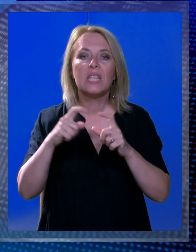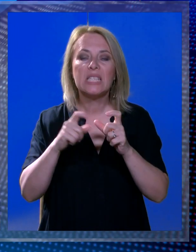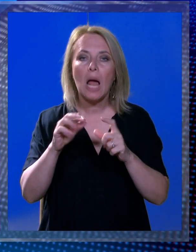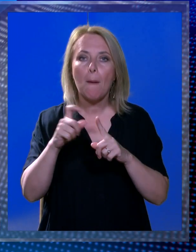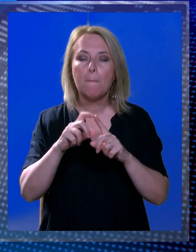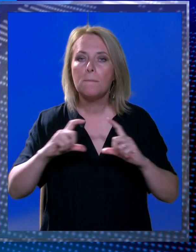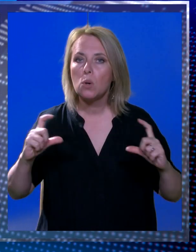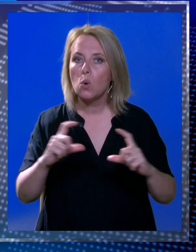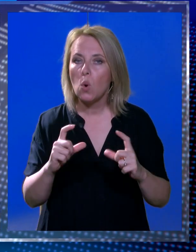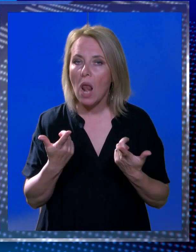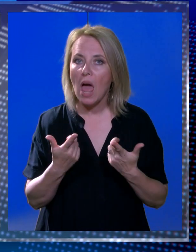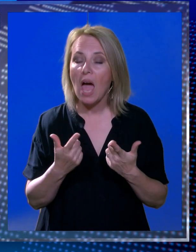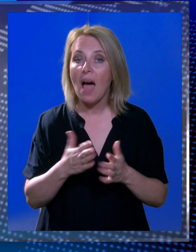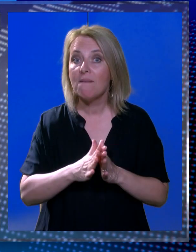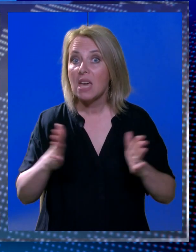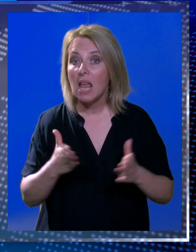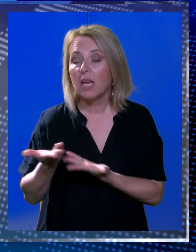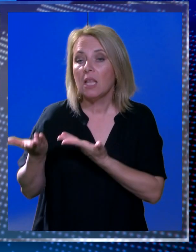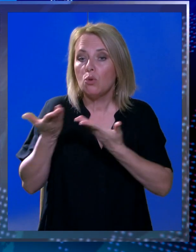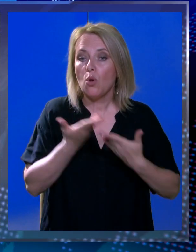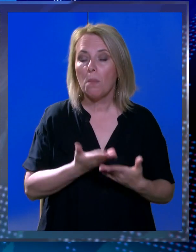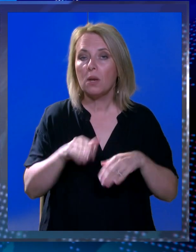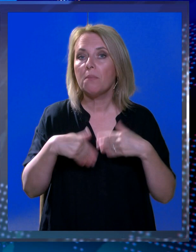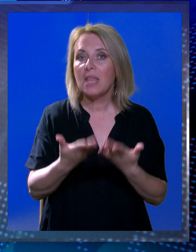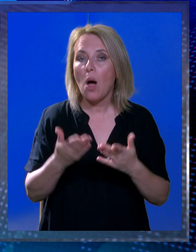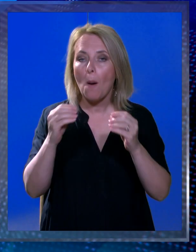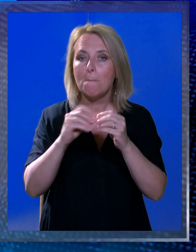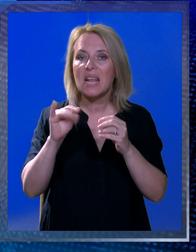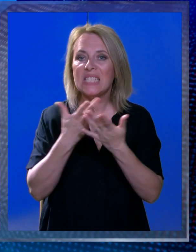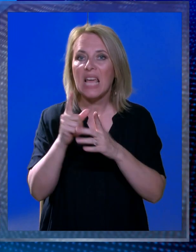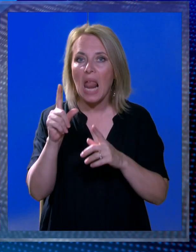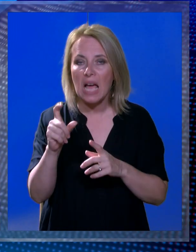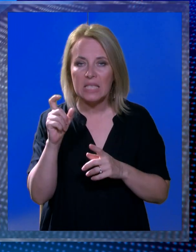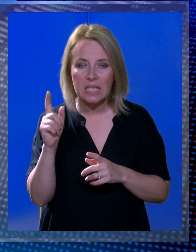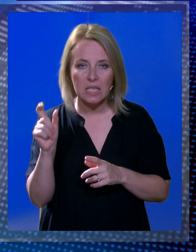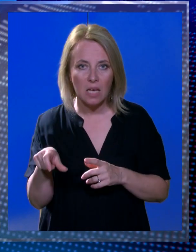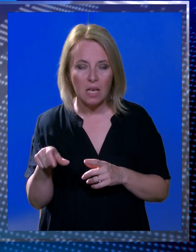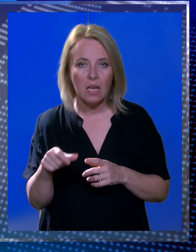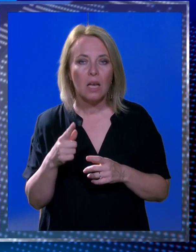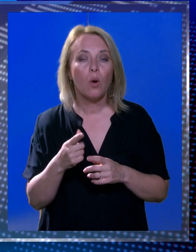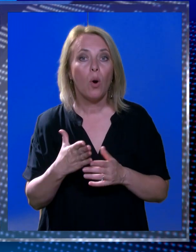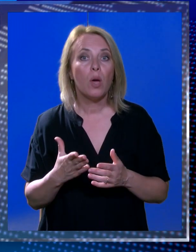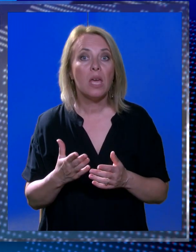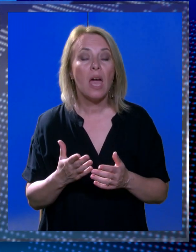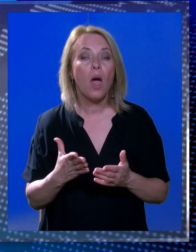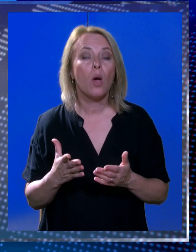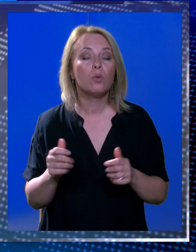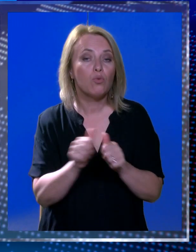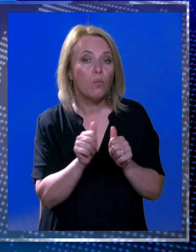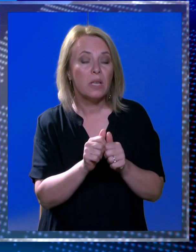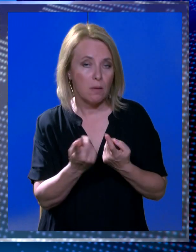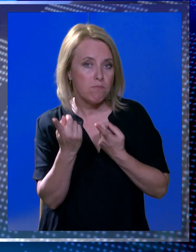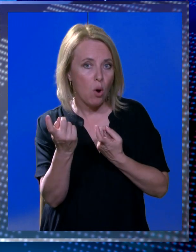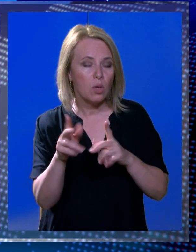drugu tricu u ove sezone dao je Brazilijac Guillermo dos Santos koji je uz postignuti pogodak imao i dvije